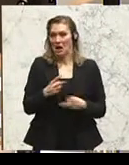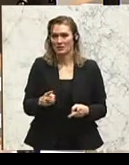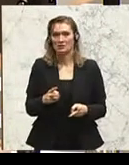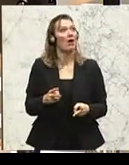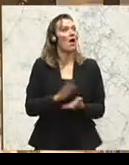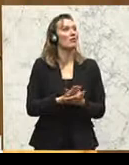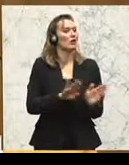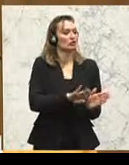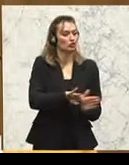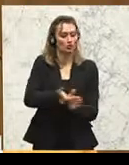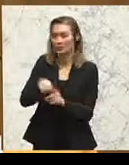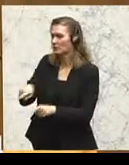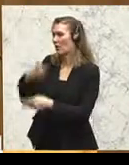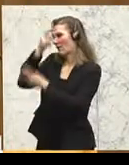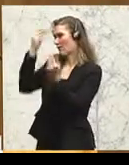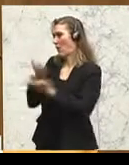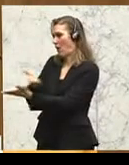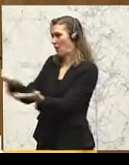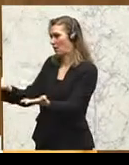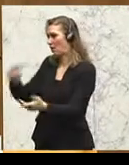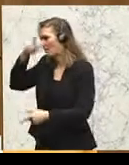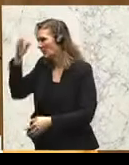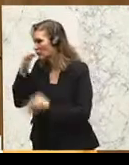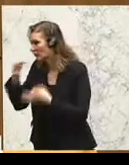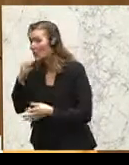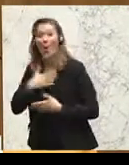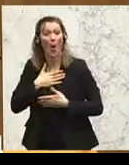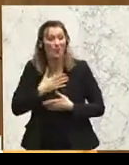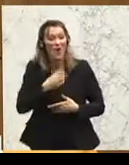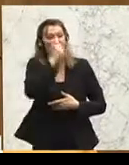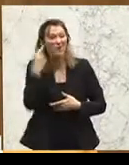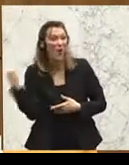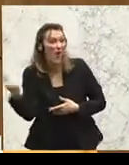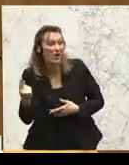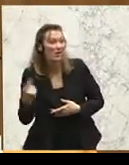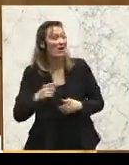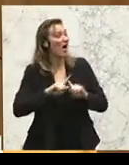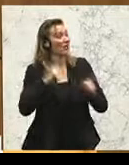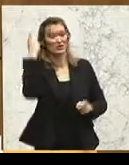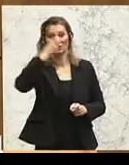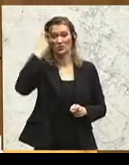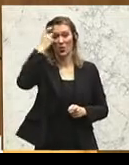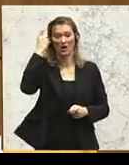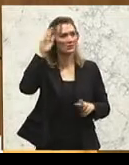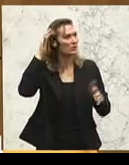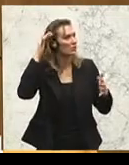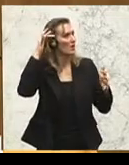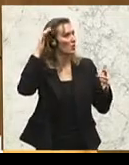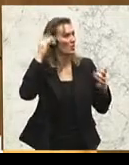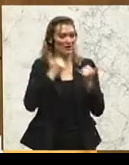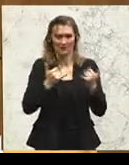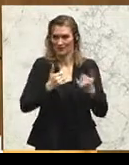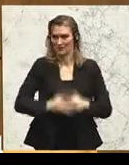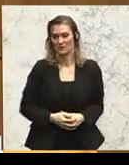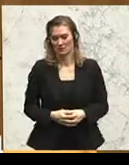schieben Sie jetzt auf die Bevölkerung ab, in einer Zeit, wo die Bevölkerung ganz andere Dinge und Sorgen im Kopf hat, meine sehr geehrten Damen